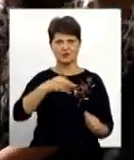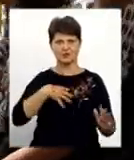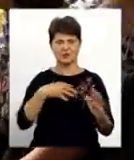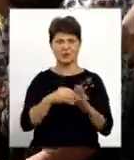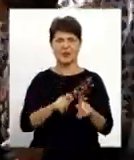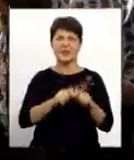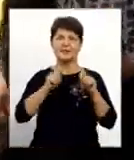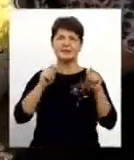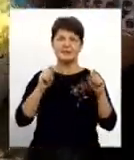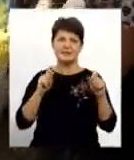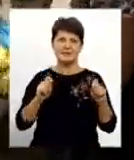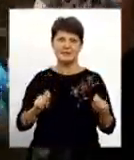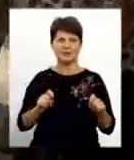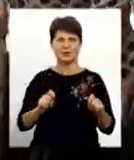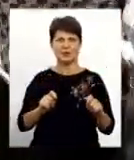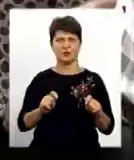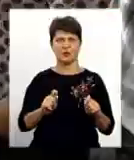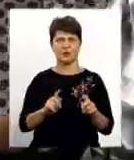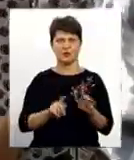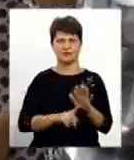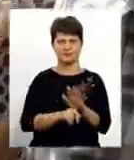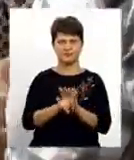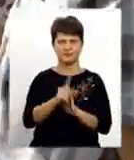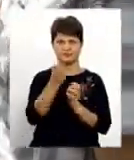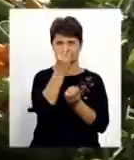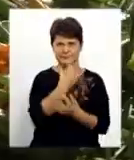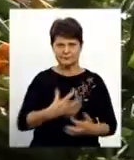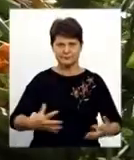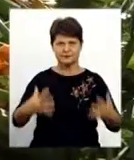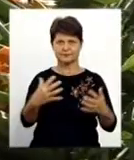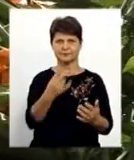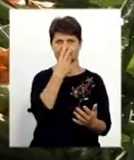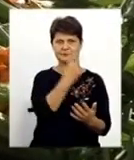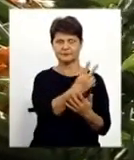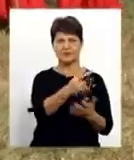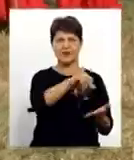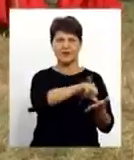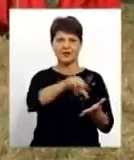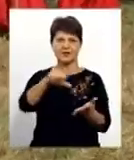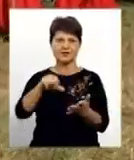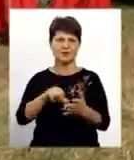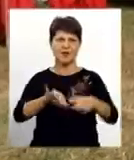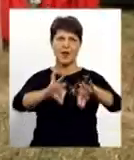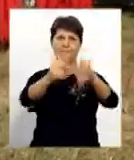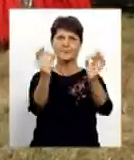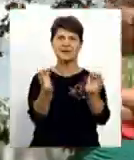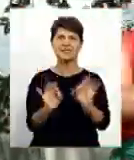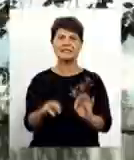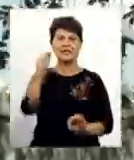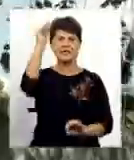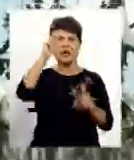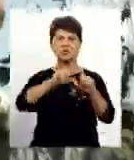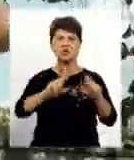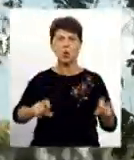відкриття пам'ятного знаку завершилася покладанням квітів та показовими виступами місцевої школи козацтва. Даля